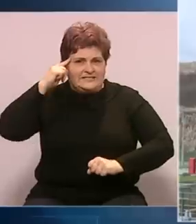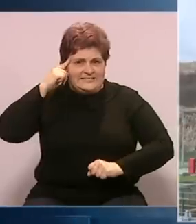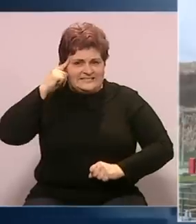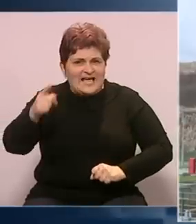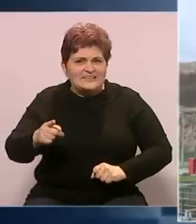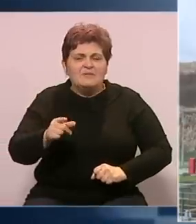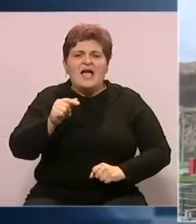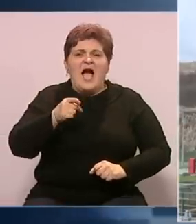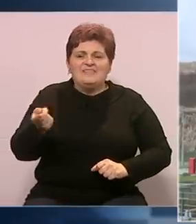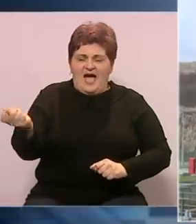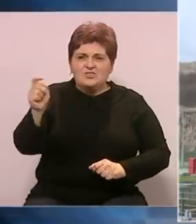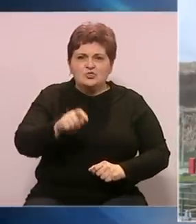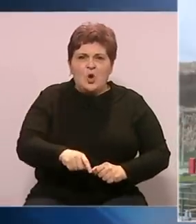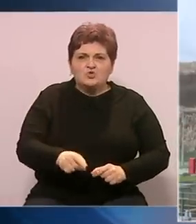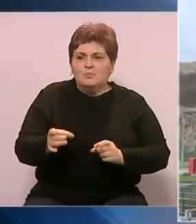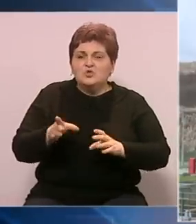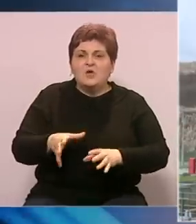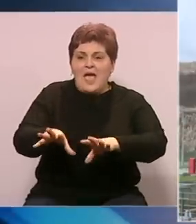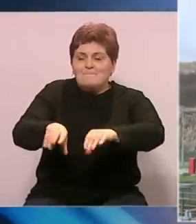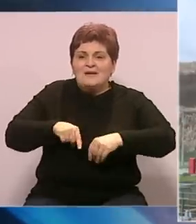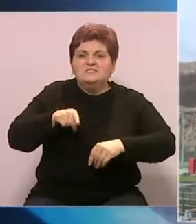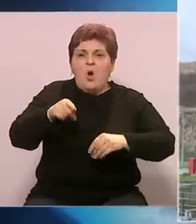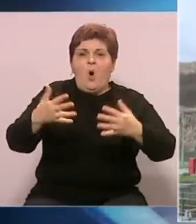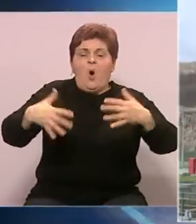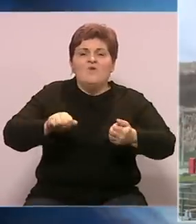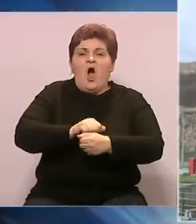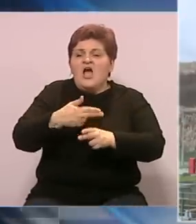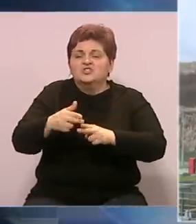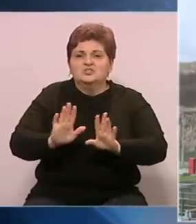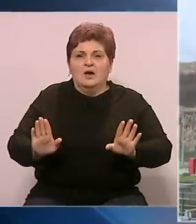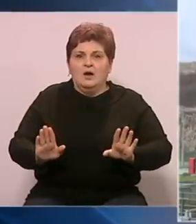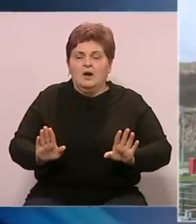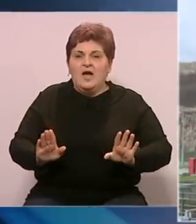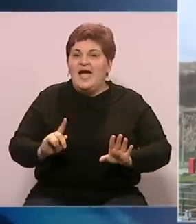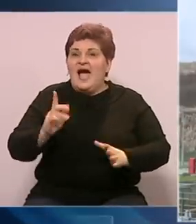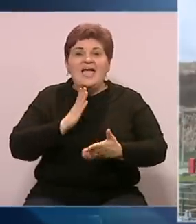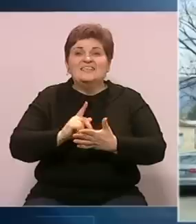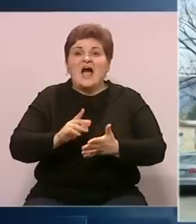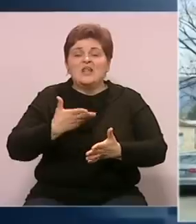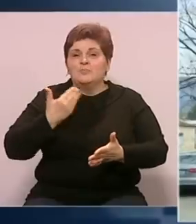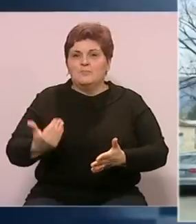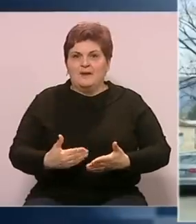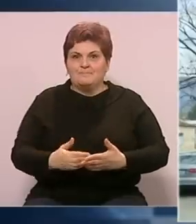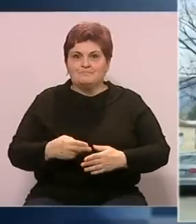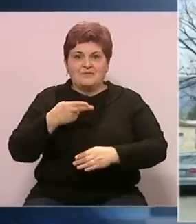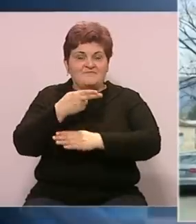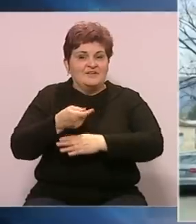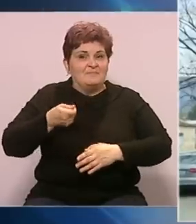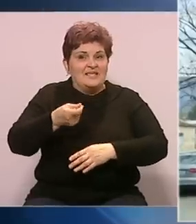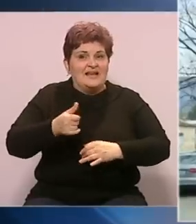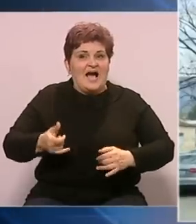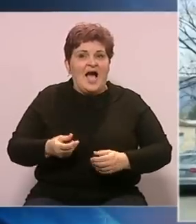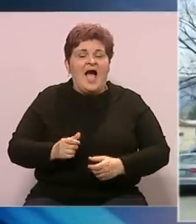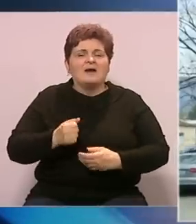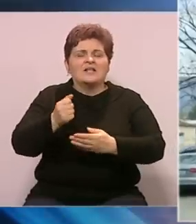kadri da dođu sa ulice i da preuzmu ovo postrojenje, sve to odrade. I naravno da ne budu plaćeni. Preduzeće se finansira iz